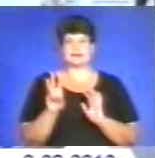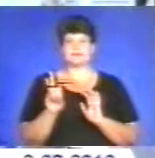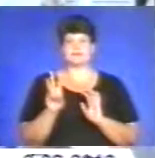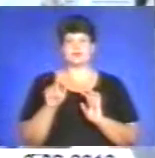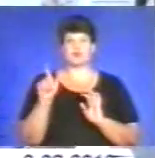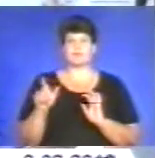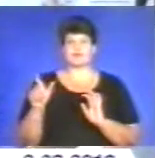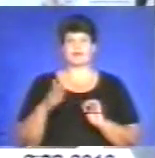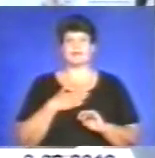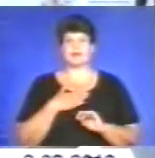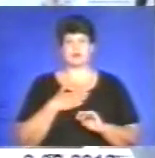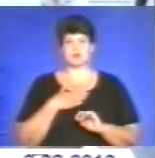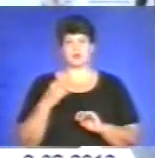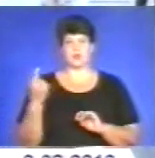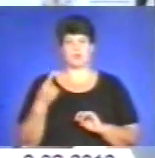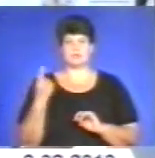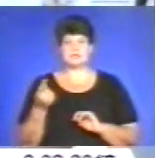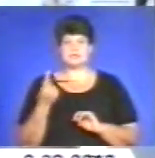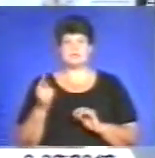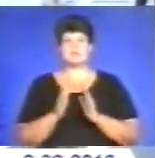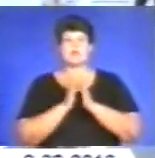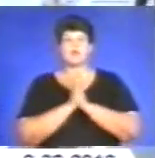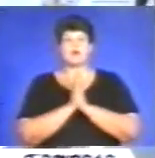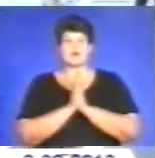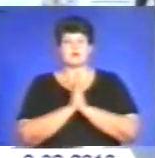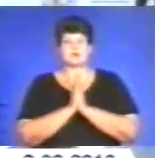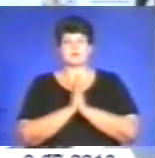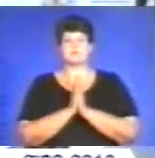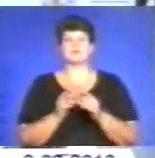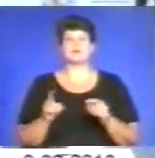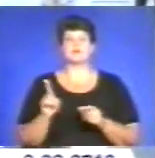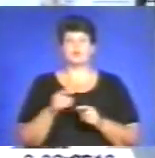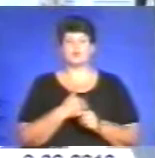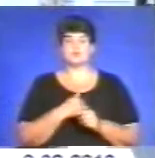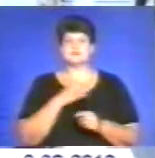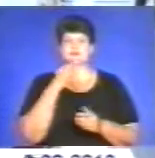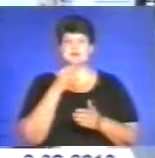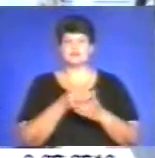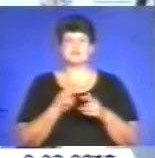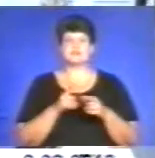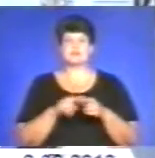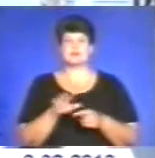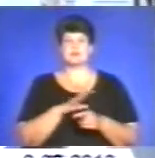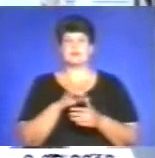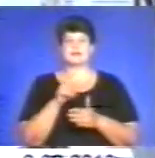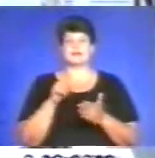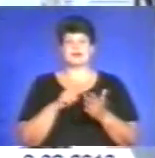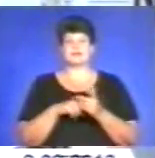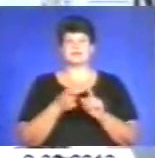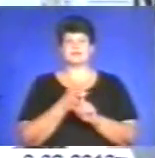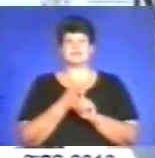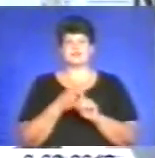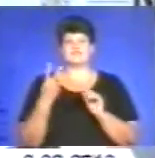в нашій області з проханнями. Хочу сказати, що в основному це були питання, пов'язані